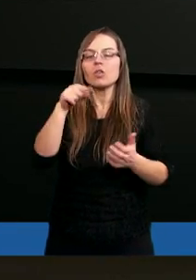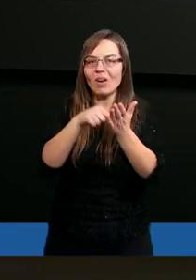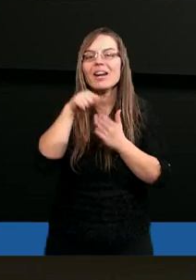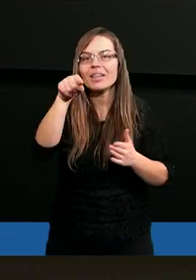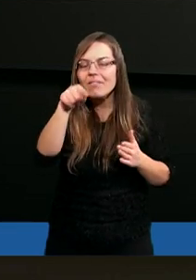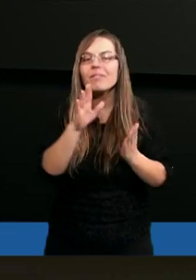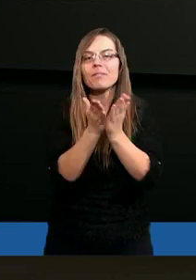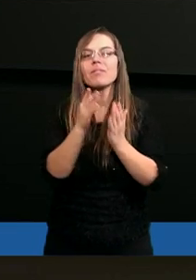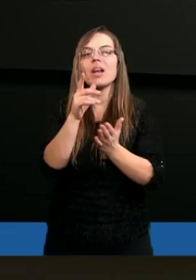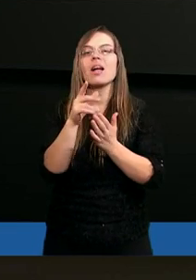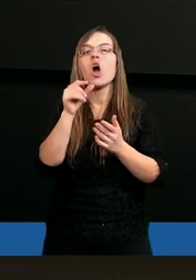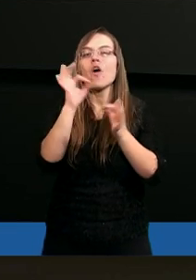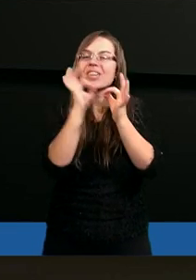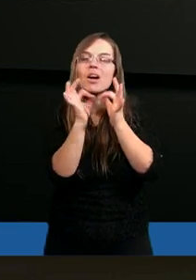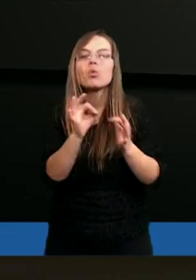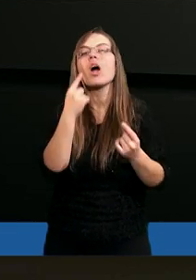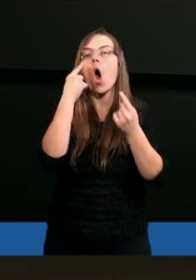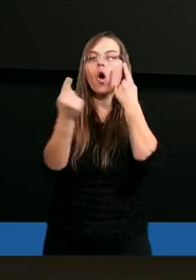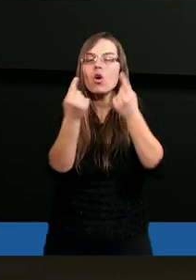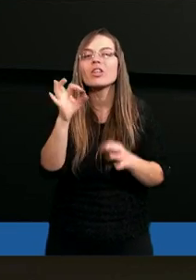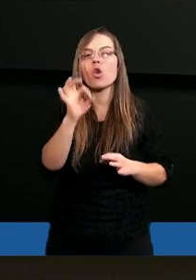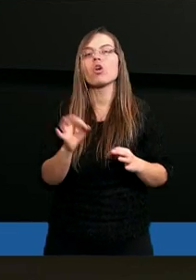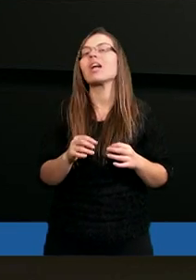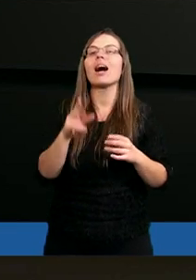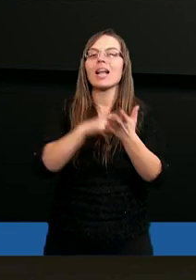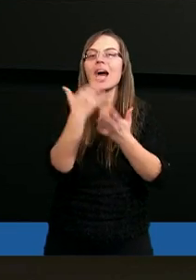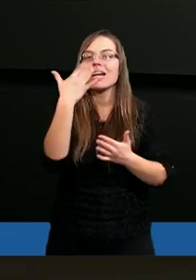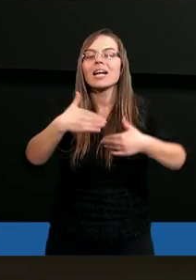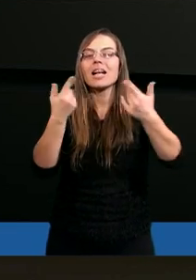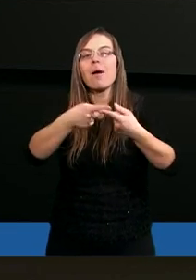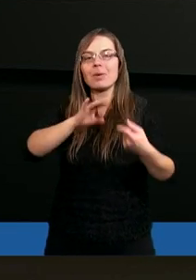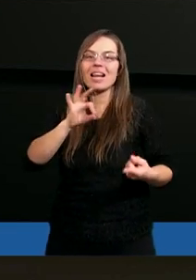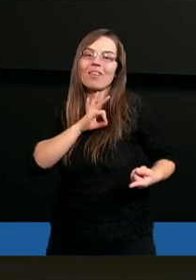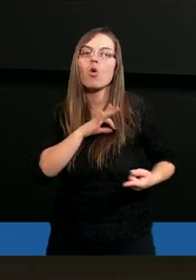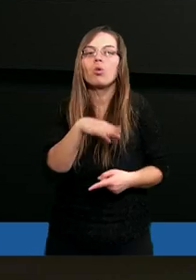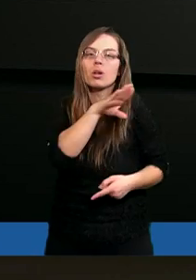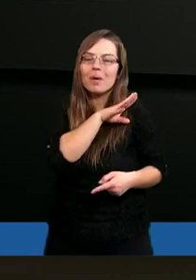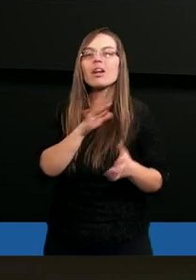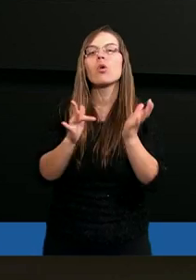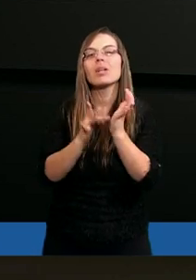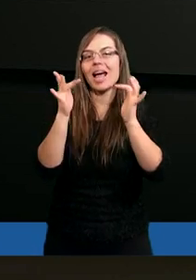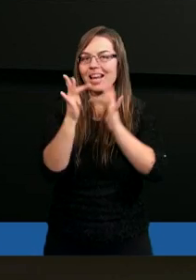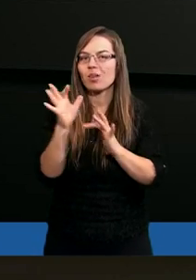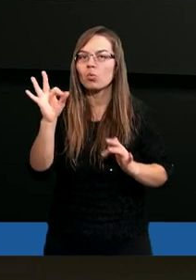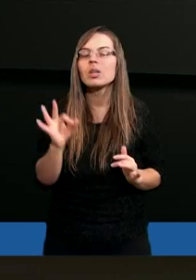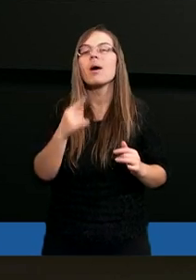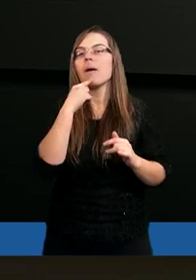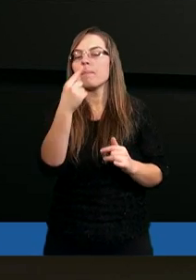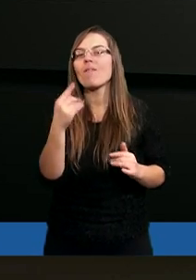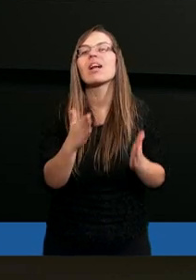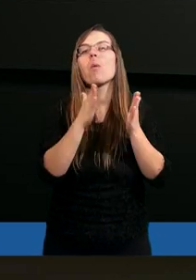bo to właśnie tam w pewnych szczególnych okolicznościach na kilka dni przed swoją śmiercią Pan Jezus